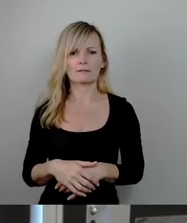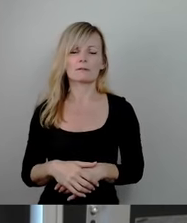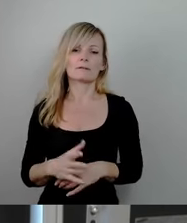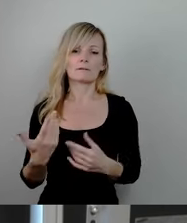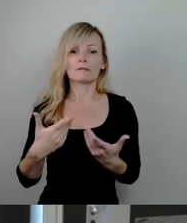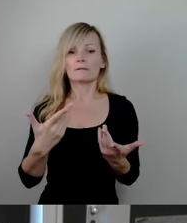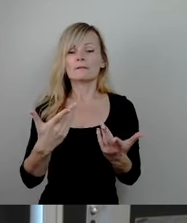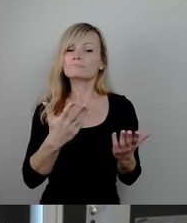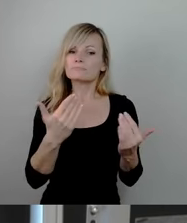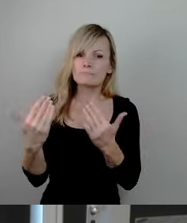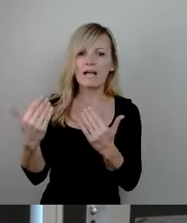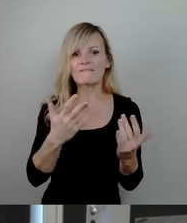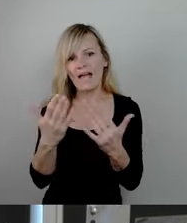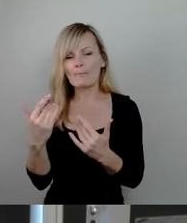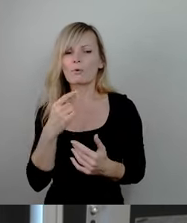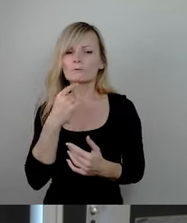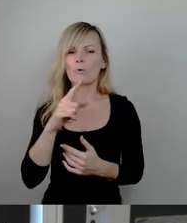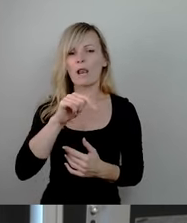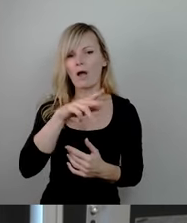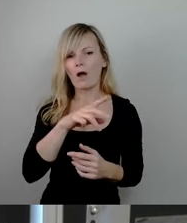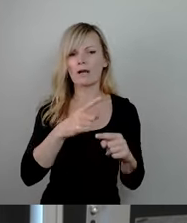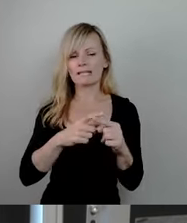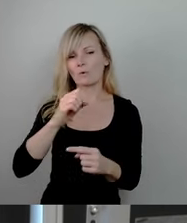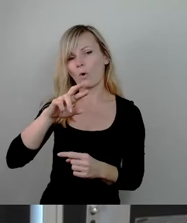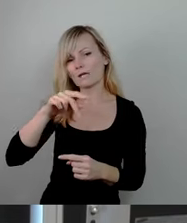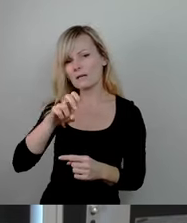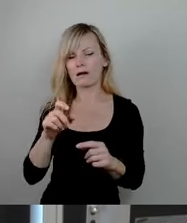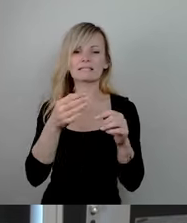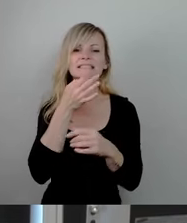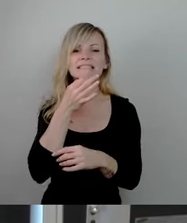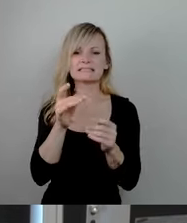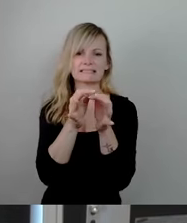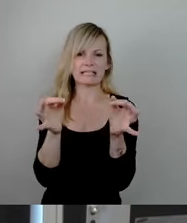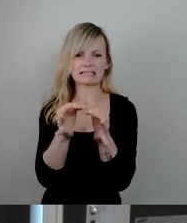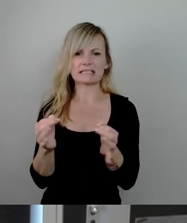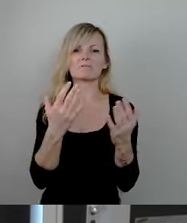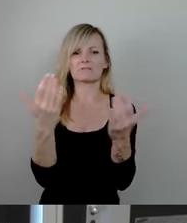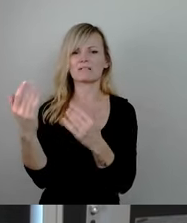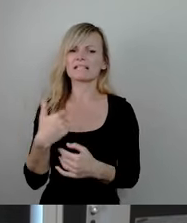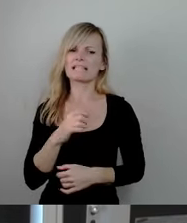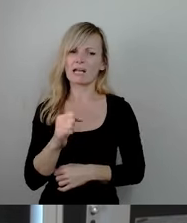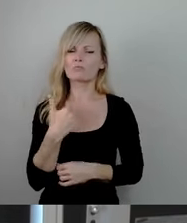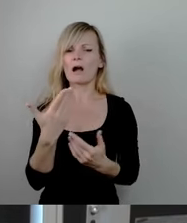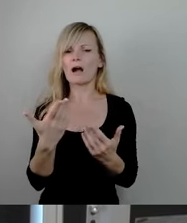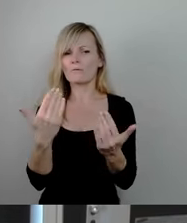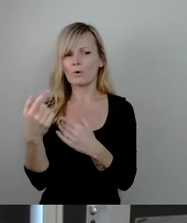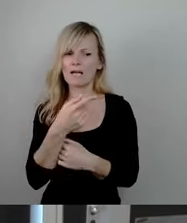-Order-Phrasen. Ich kann nur hier alle Abstimmten auffordern, diesen Antrag abzulehnen. Ich hoffe, den meisten fällt nicht nur angesichts